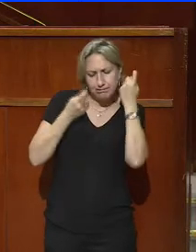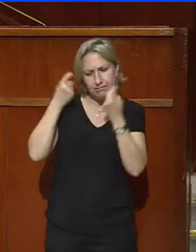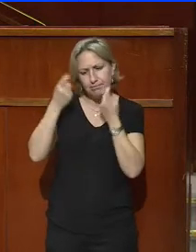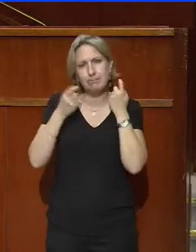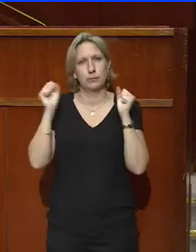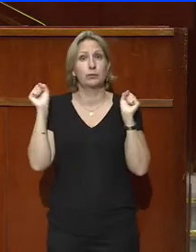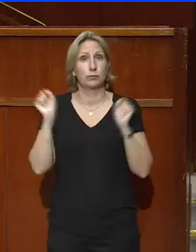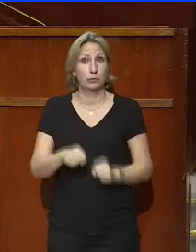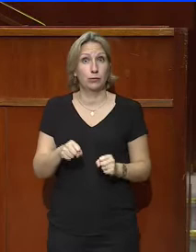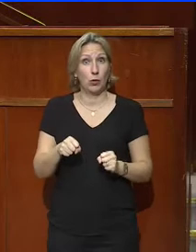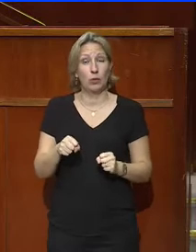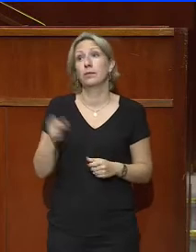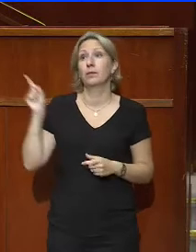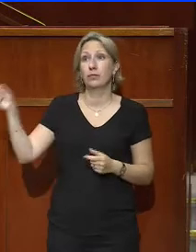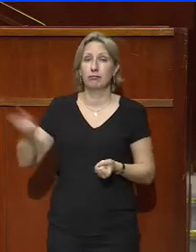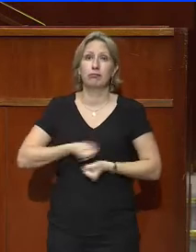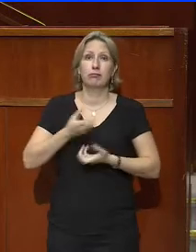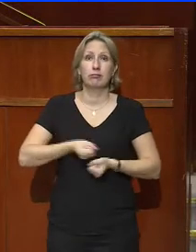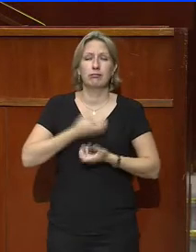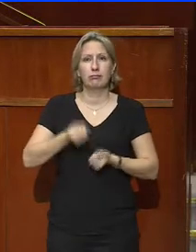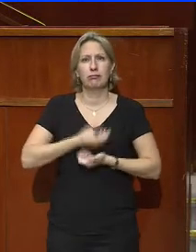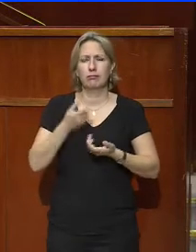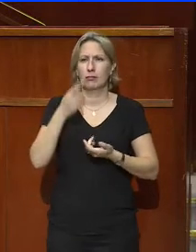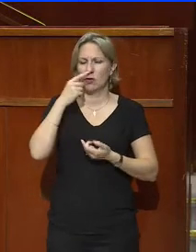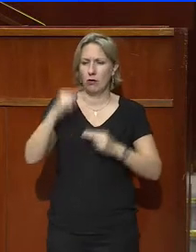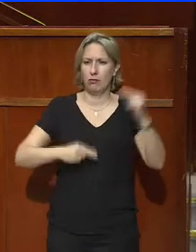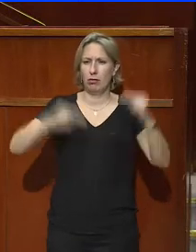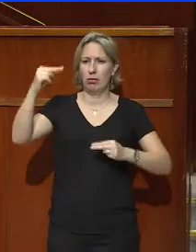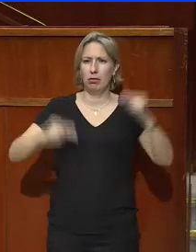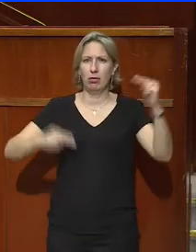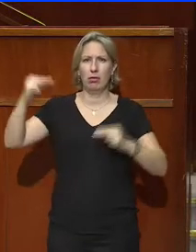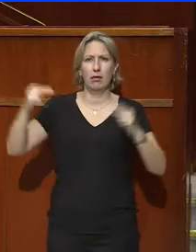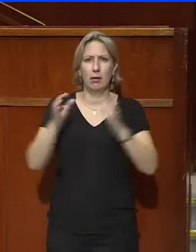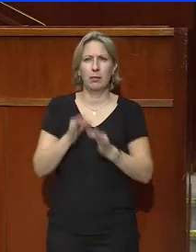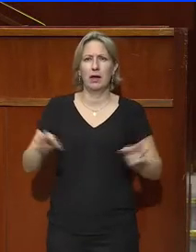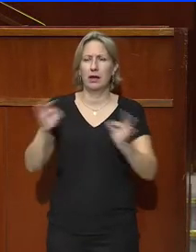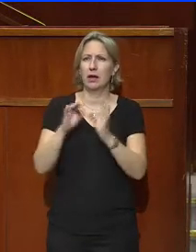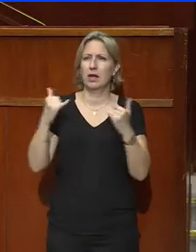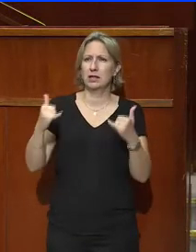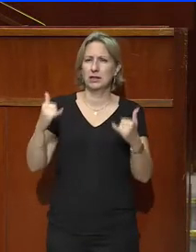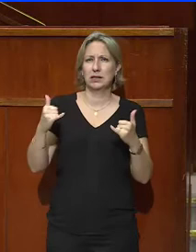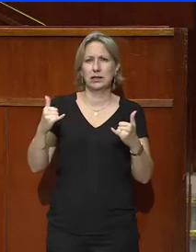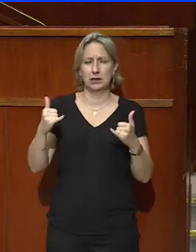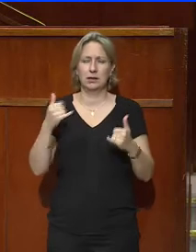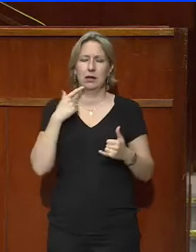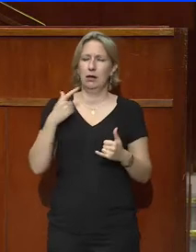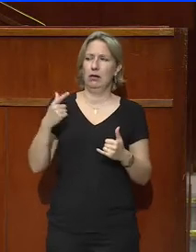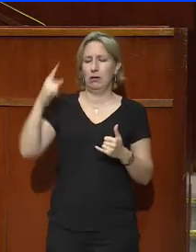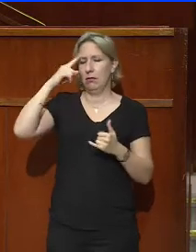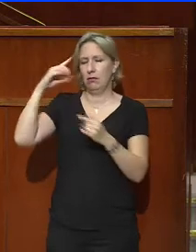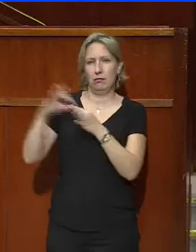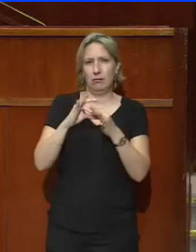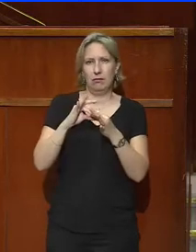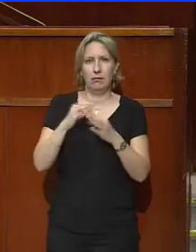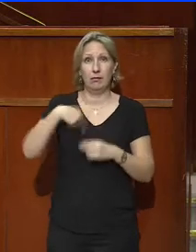Vous entendre évoquer les inégalités dans notre pays fait ainsi immédiatement écho